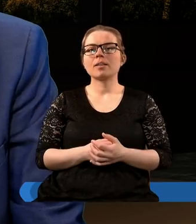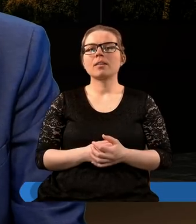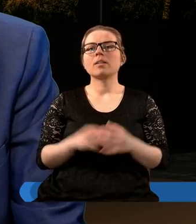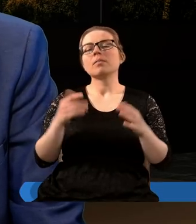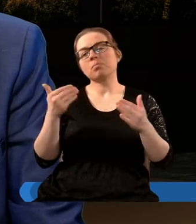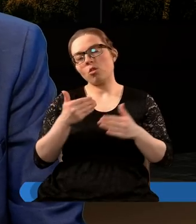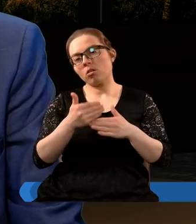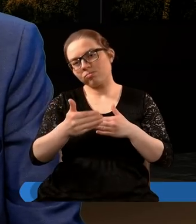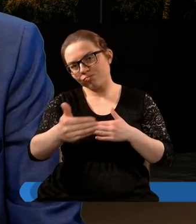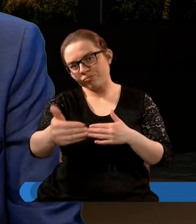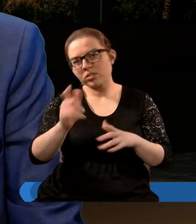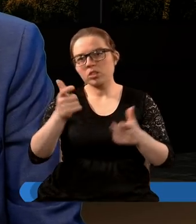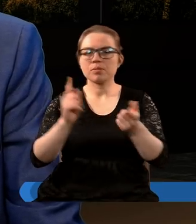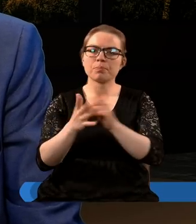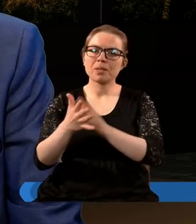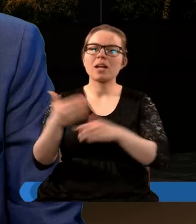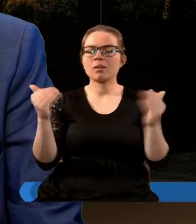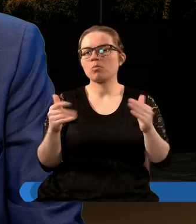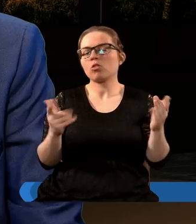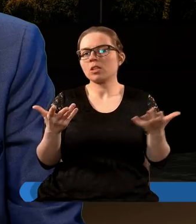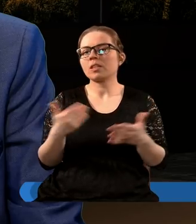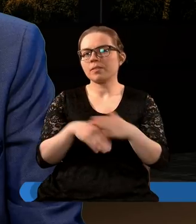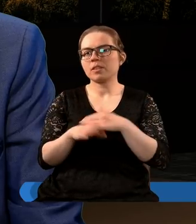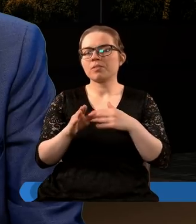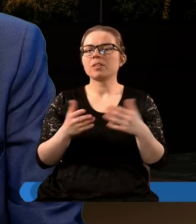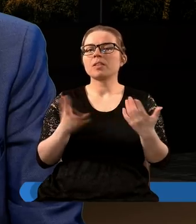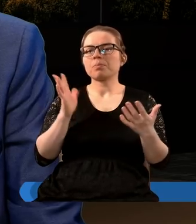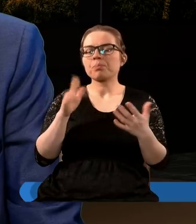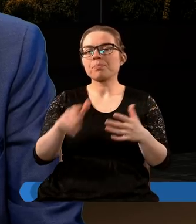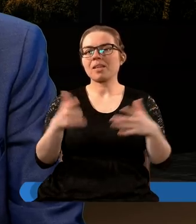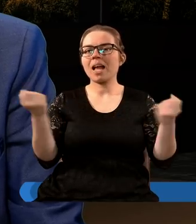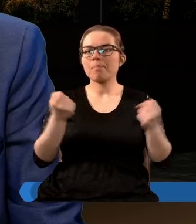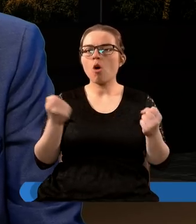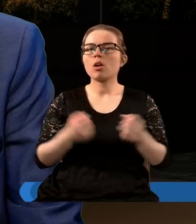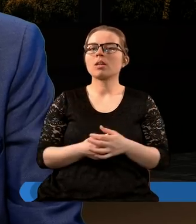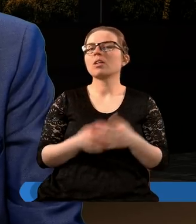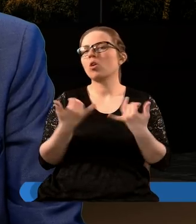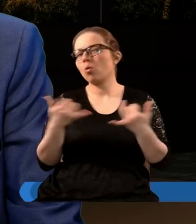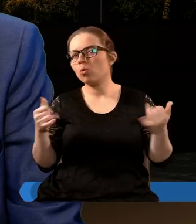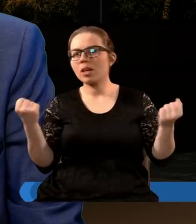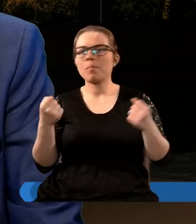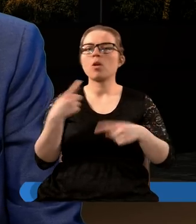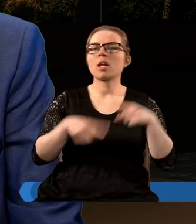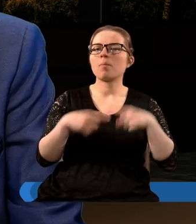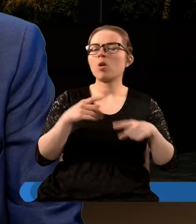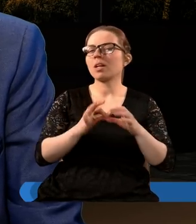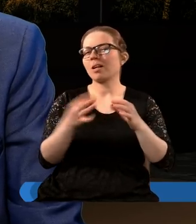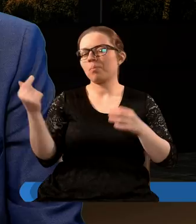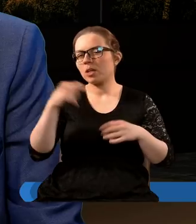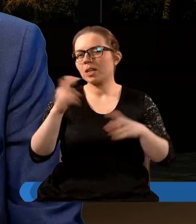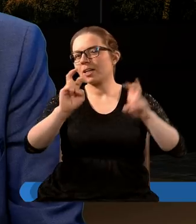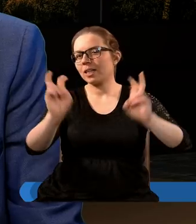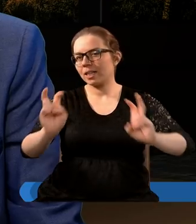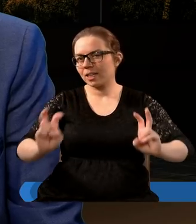wypadki mogą potoczyć się na ziemi w taki sposób że być może tylko w tej mocy różne moce polityczne gdy przyjdą